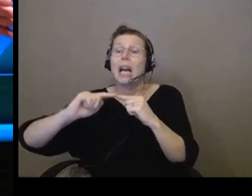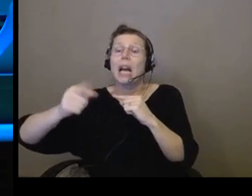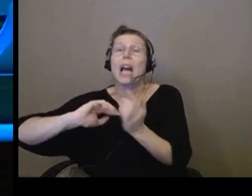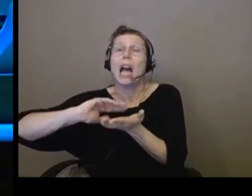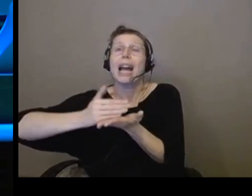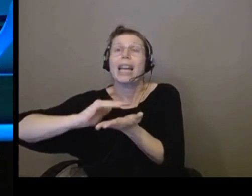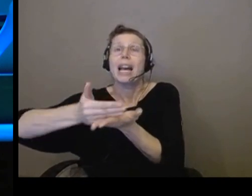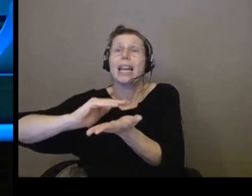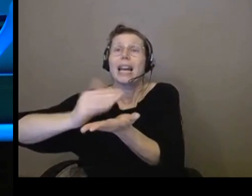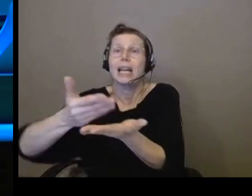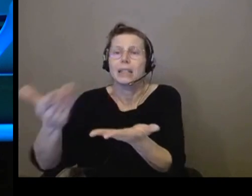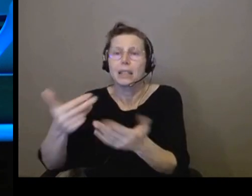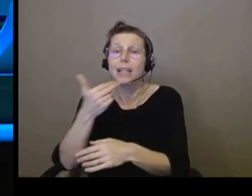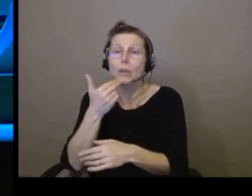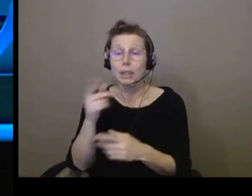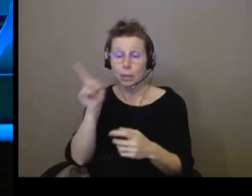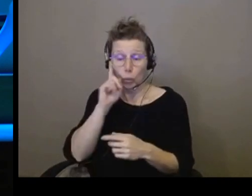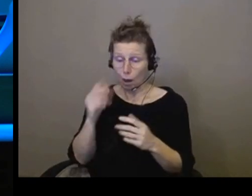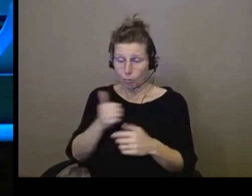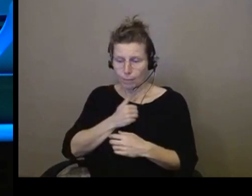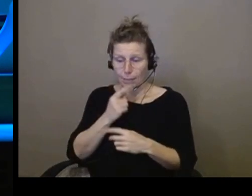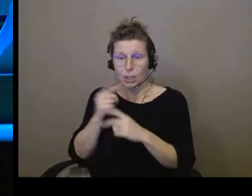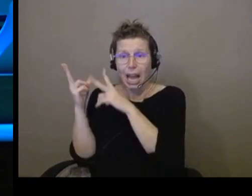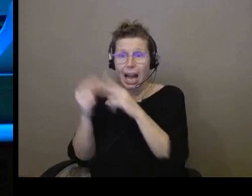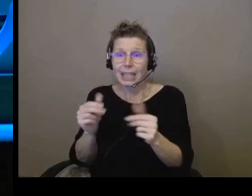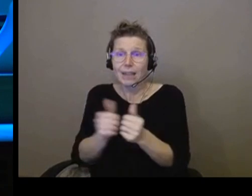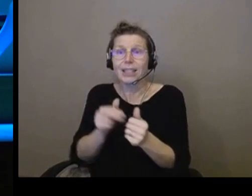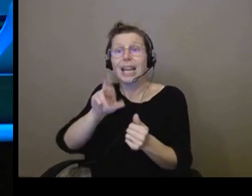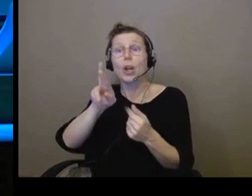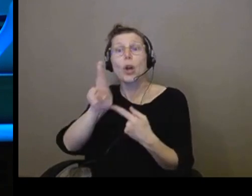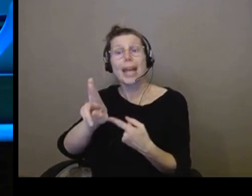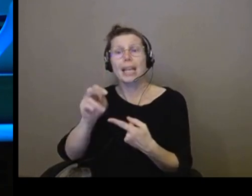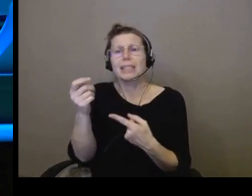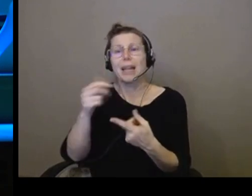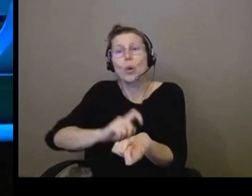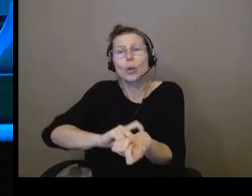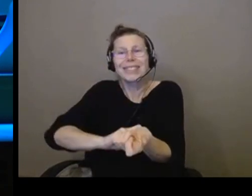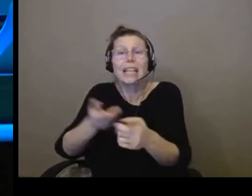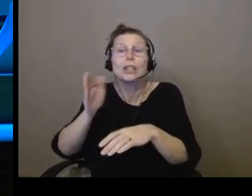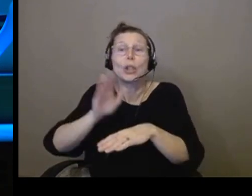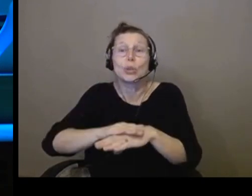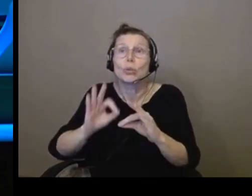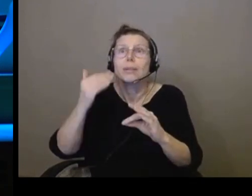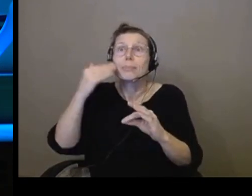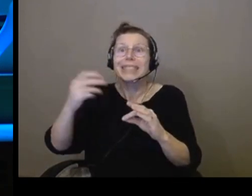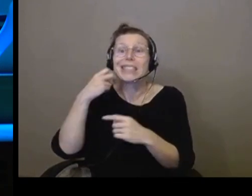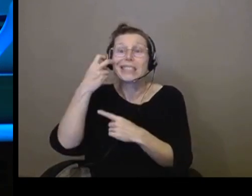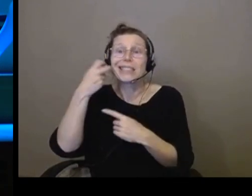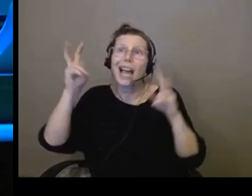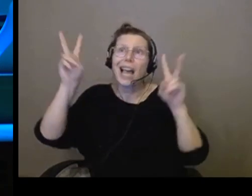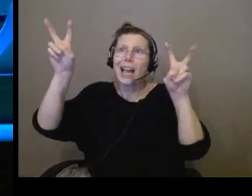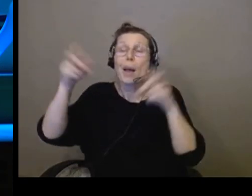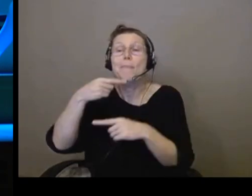étages. On ne pas bien le nom de la station. Si ce train y parle, moi, ça me détend et ça me conforte. Donc, tous ces sujets-là, on a